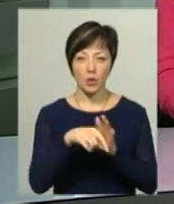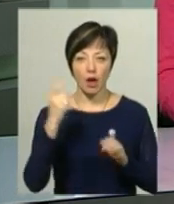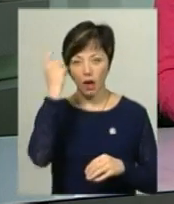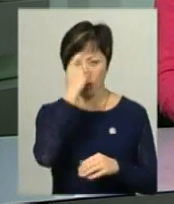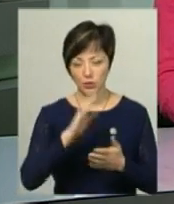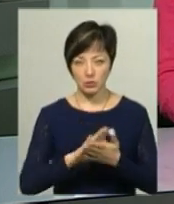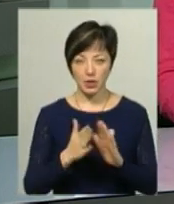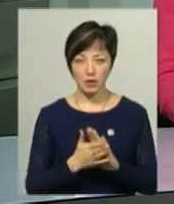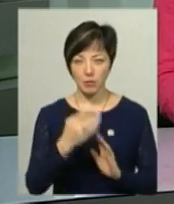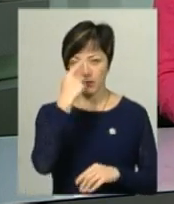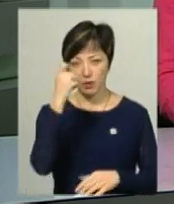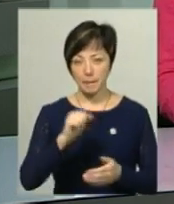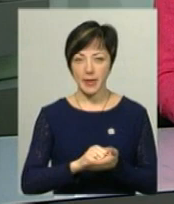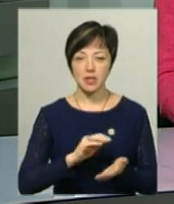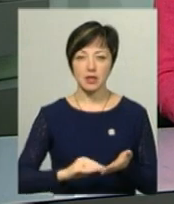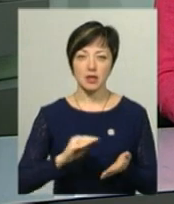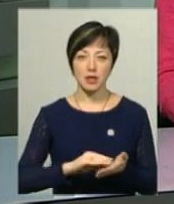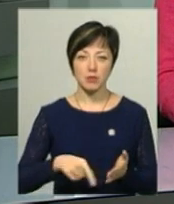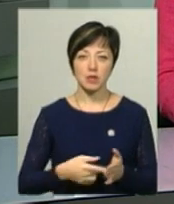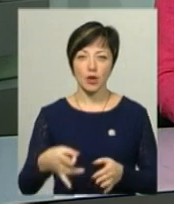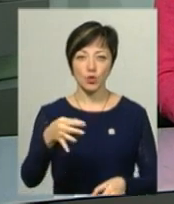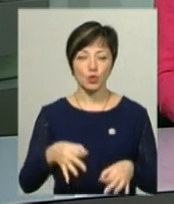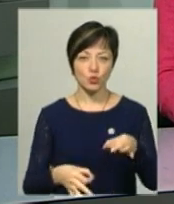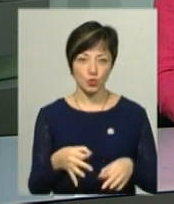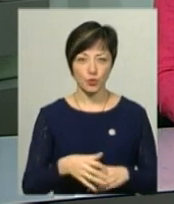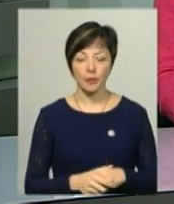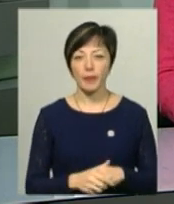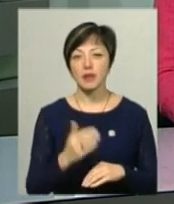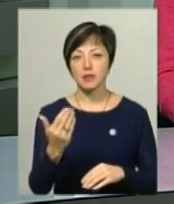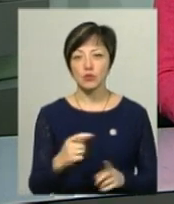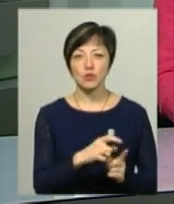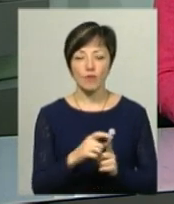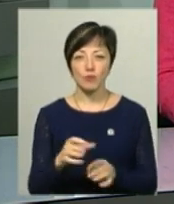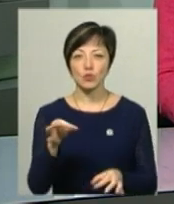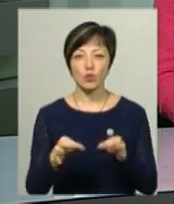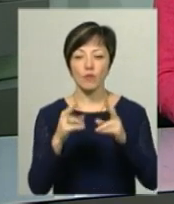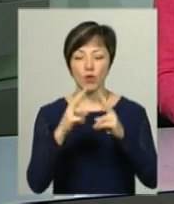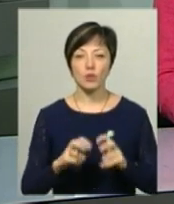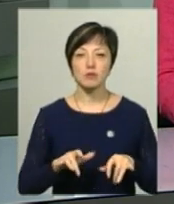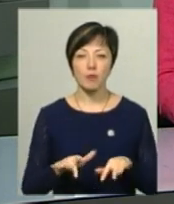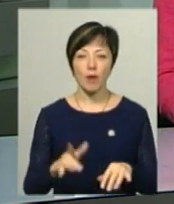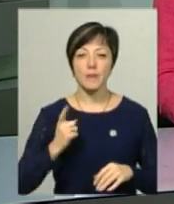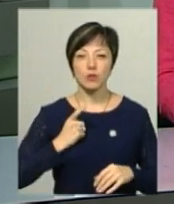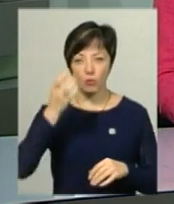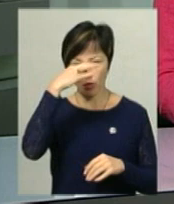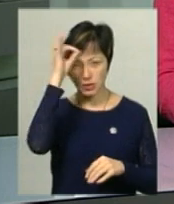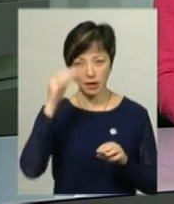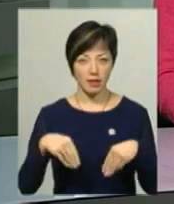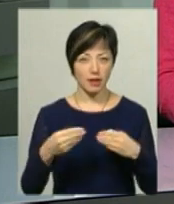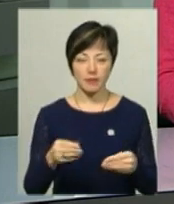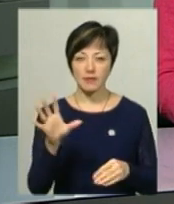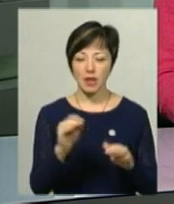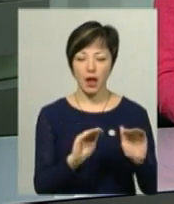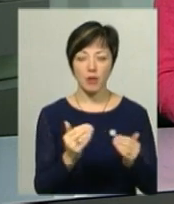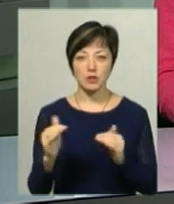повідомила пресекретар Хмельницького міськрайонного суду Алла Плінська. За її словами, на судовий розгляд справи патрульні поліцейські не давали всіх